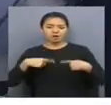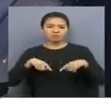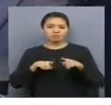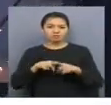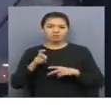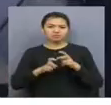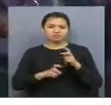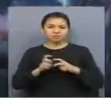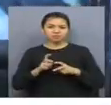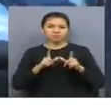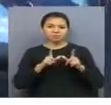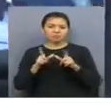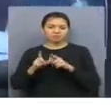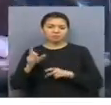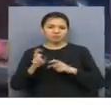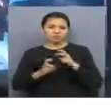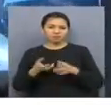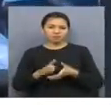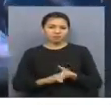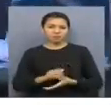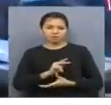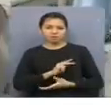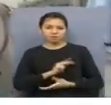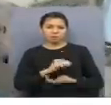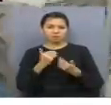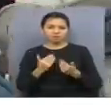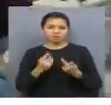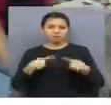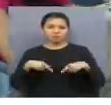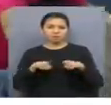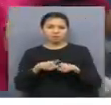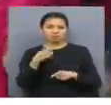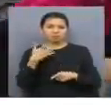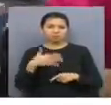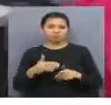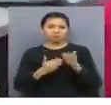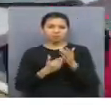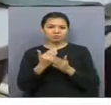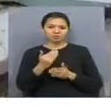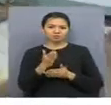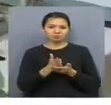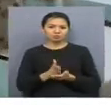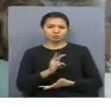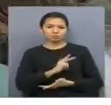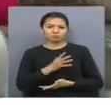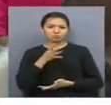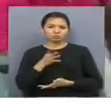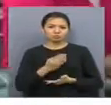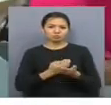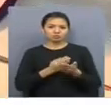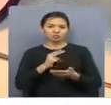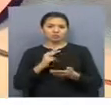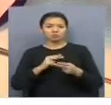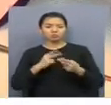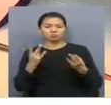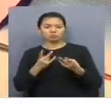шектеулі серптестігін жиқас фабрикасы жұмыстарымен де танысты. Аталмыш мекемеде бұлгүні 150-ге тарда қызметке жұмыс атқарып, 4 мүнға жақын құрлысқа